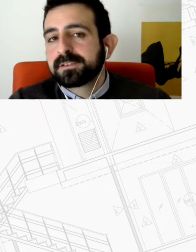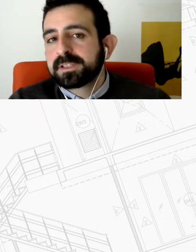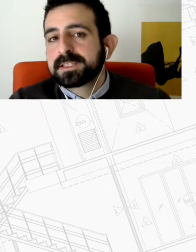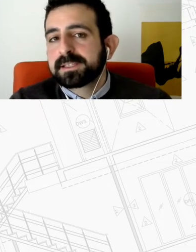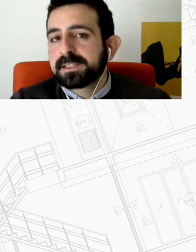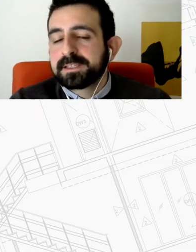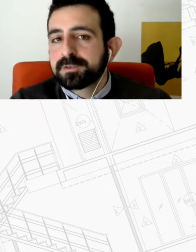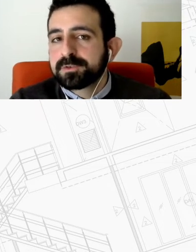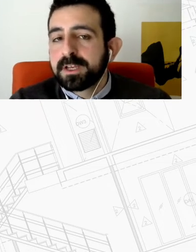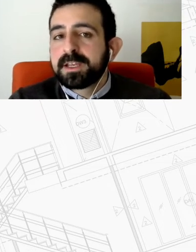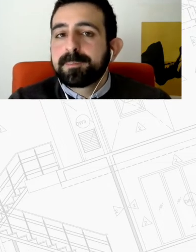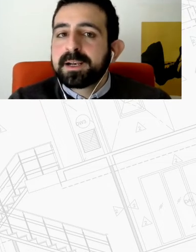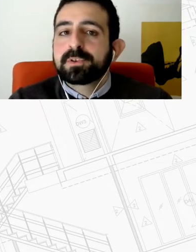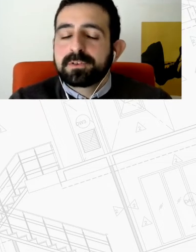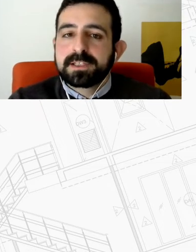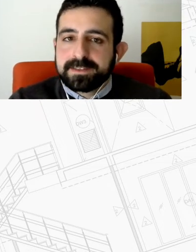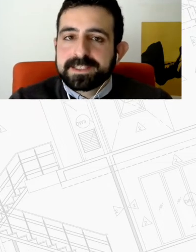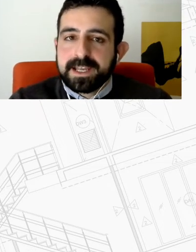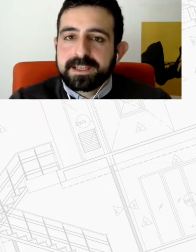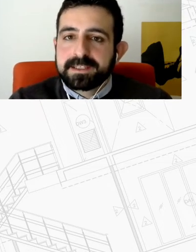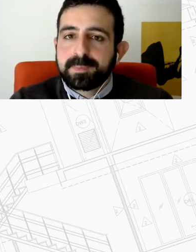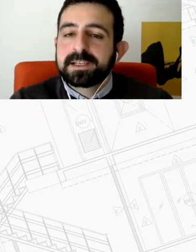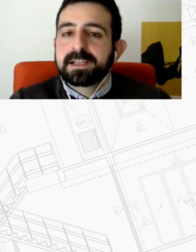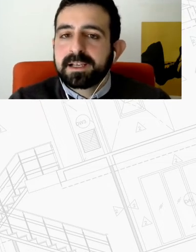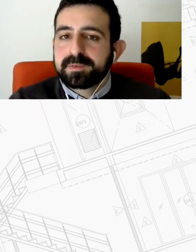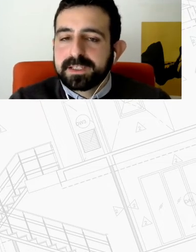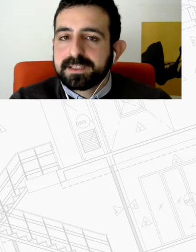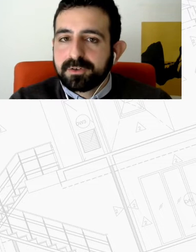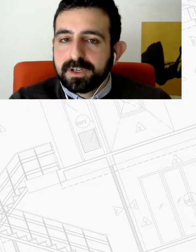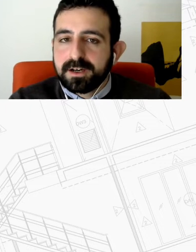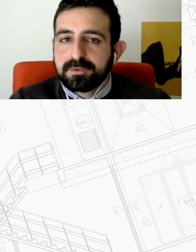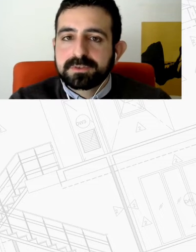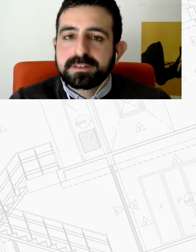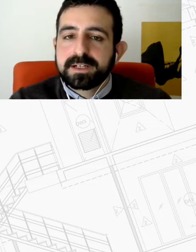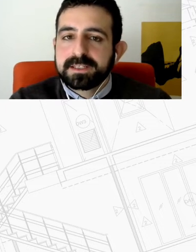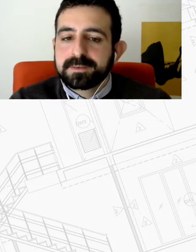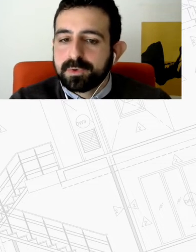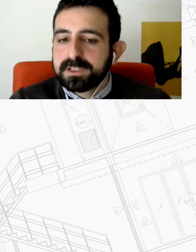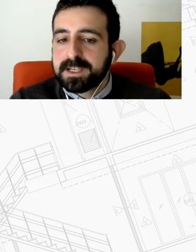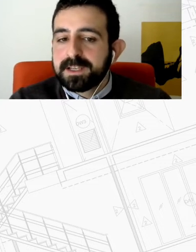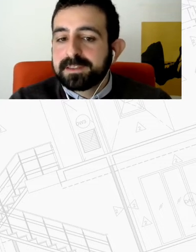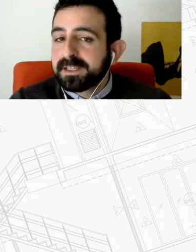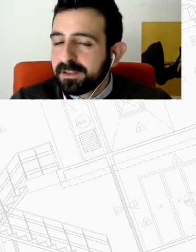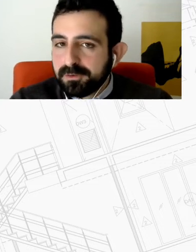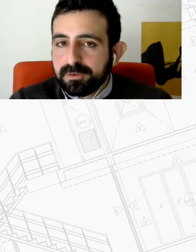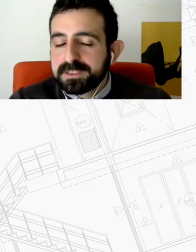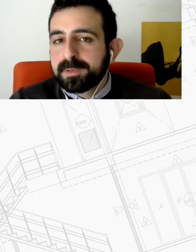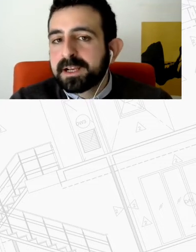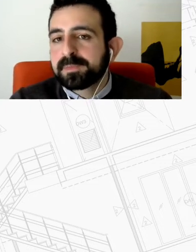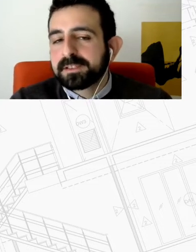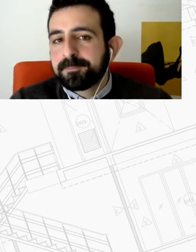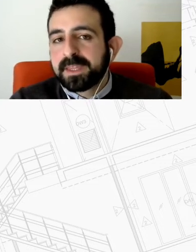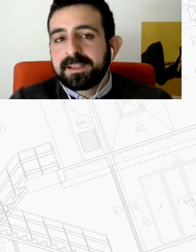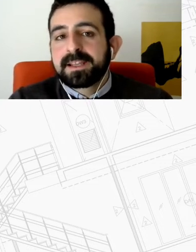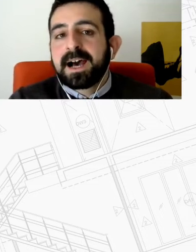.000 κοινωνικές κατοικίες όμως πριν από το 2016 πριν αναλάβει η Άντα Κολάου τη δημαρχία της πόλης δεν είναι καθόλου έτσι τα